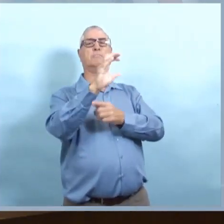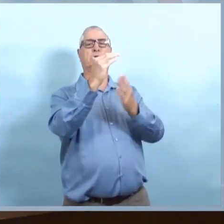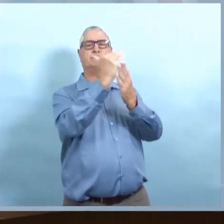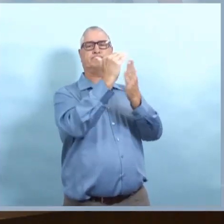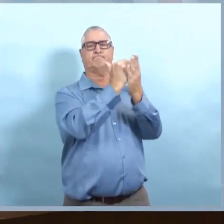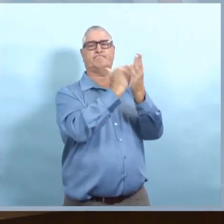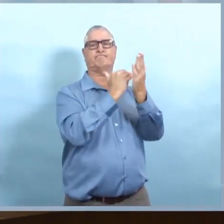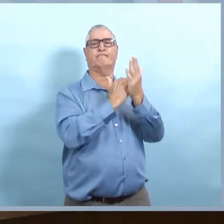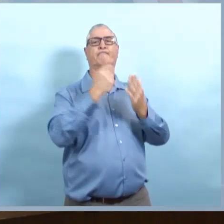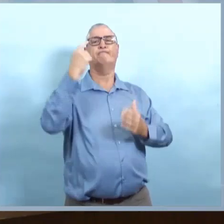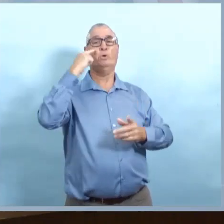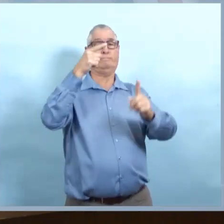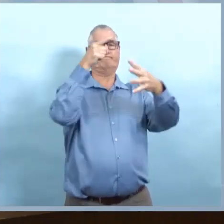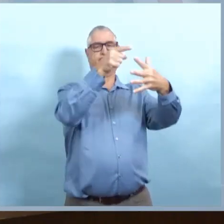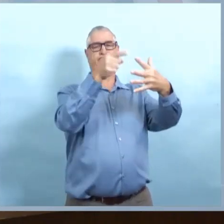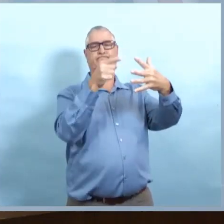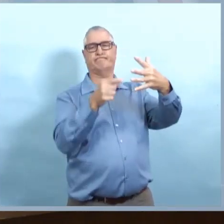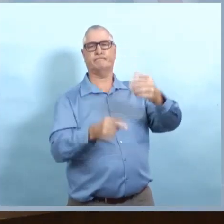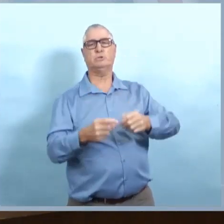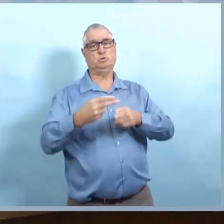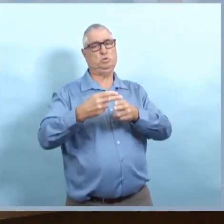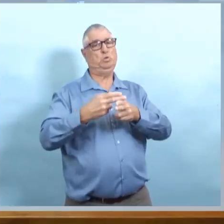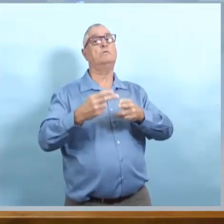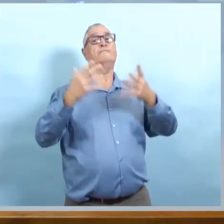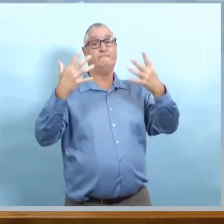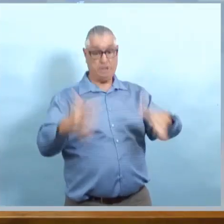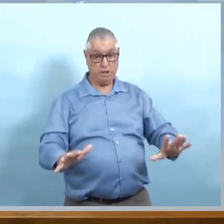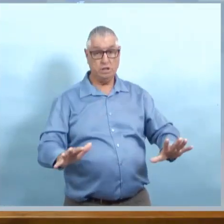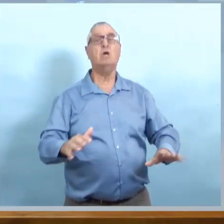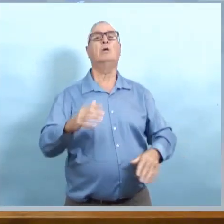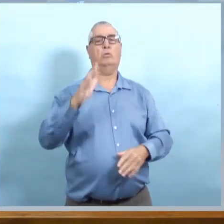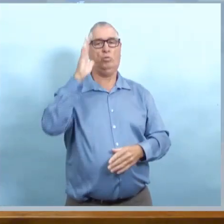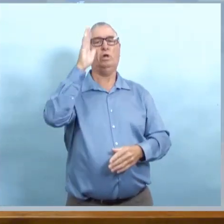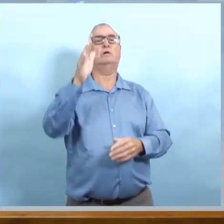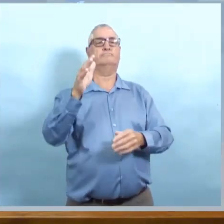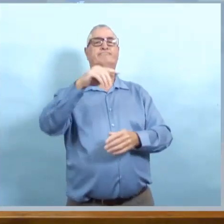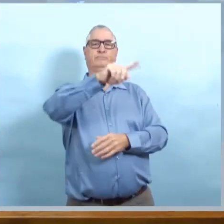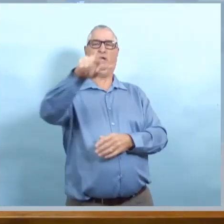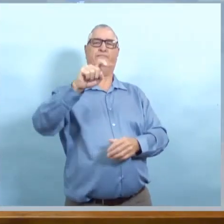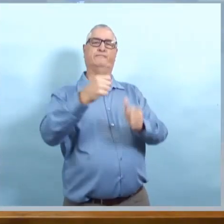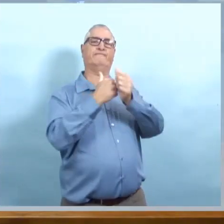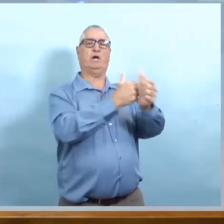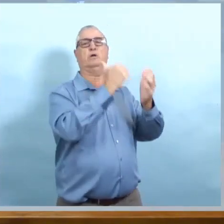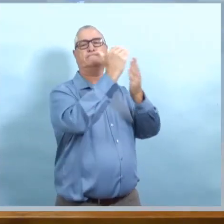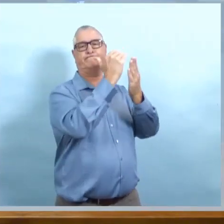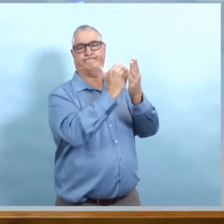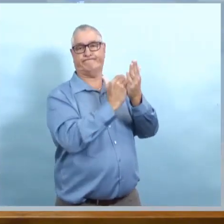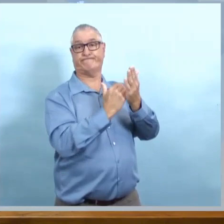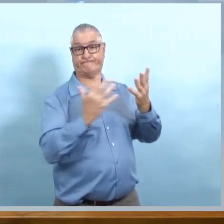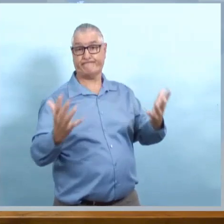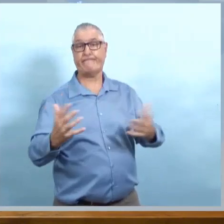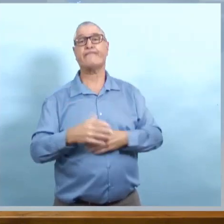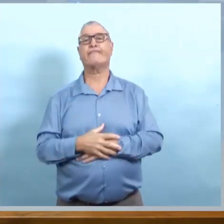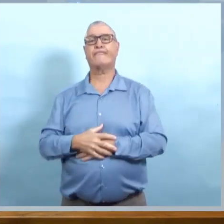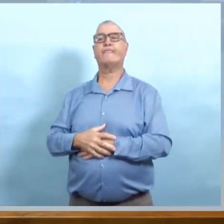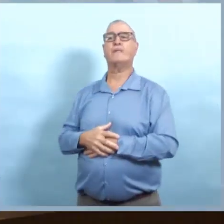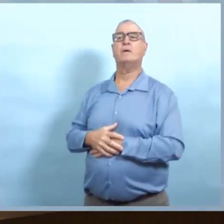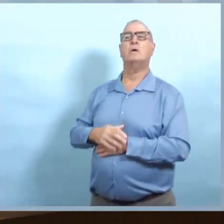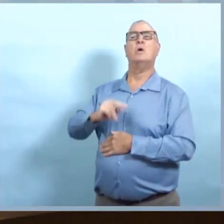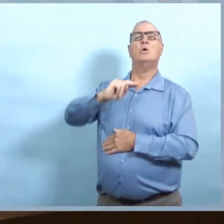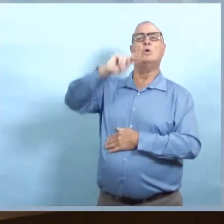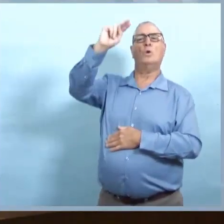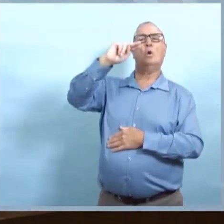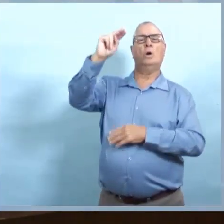pas encore. Notre comité spécial consultatif travaille sur un document de directives pour l